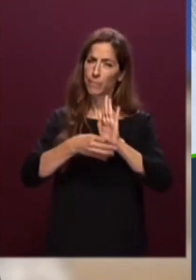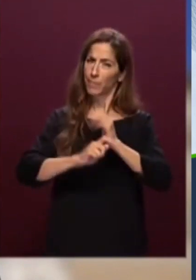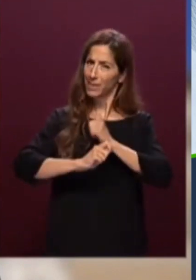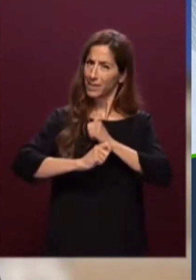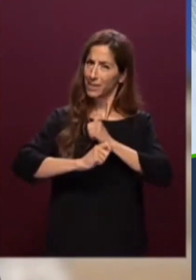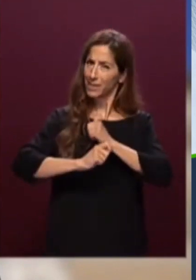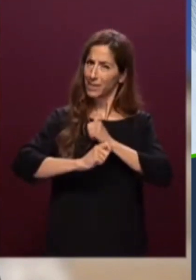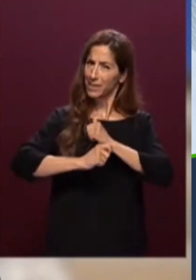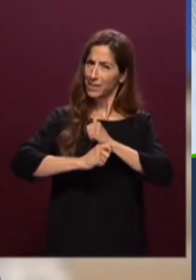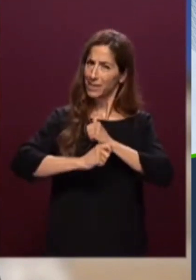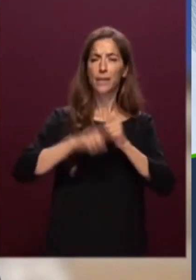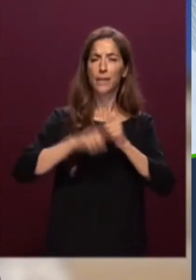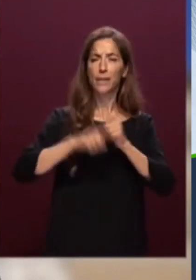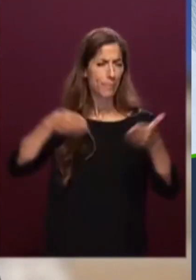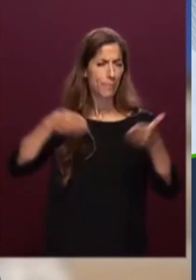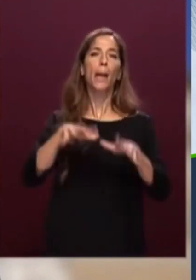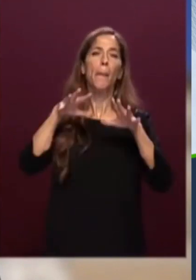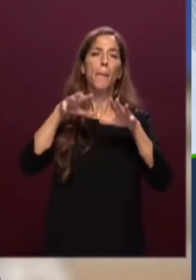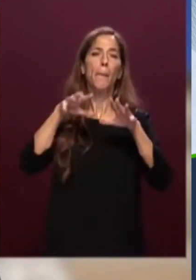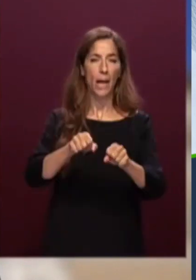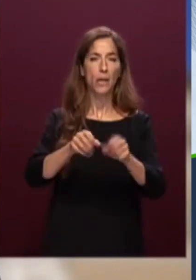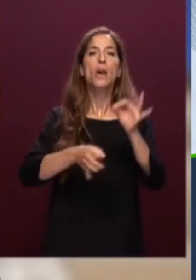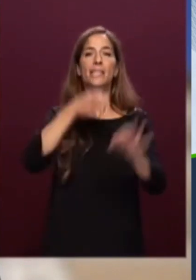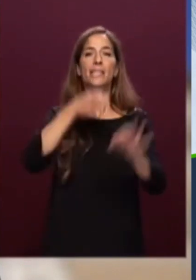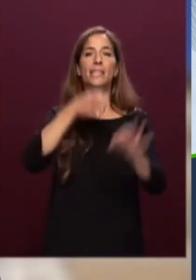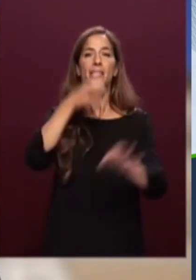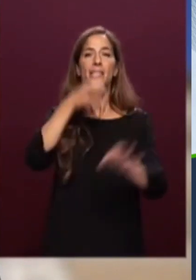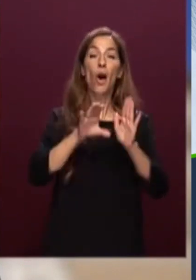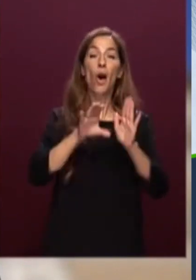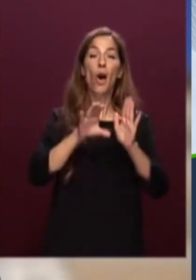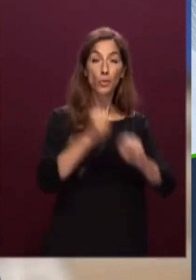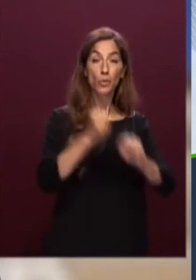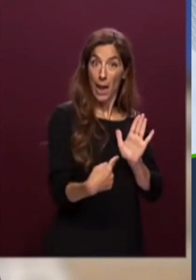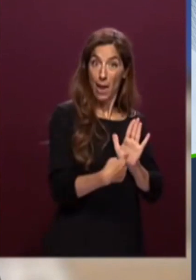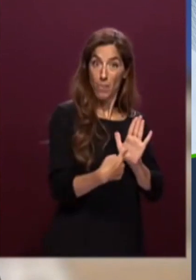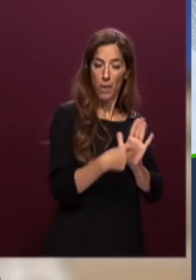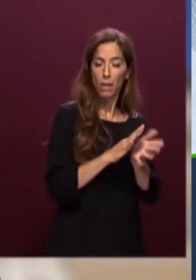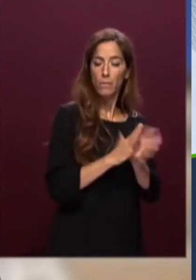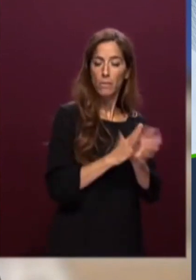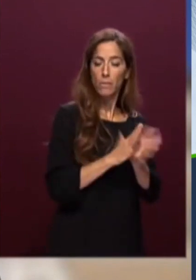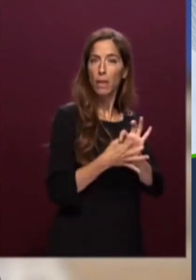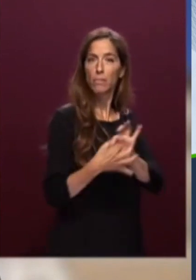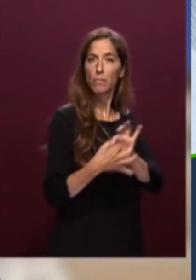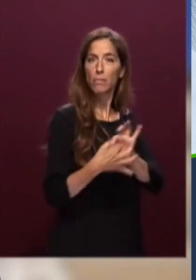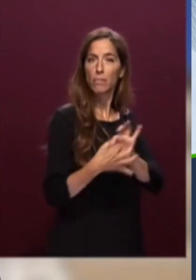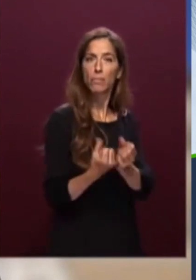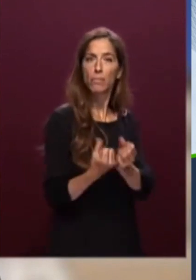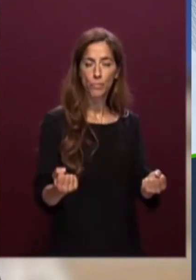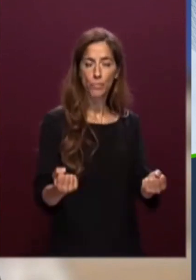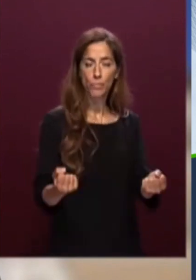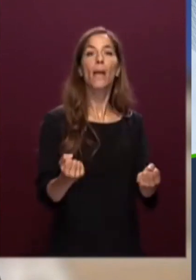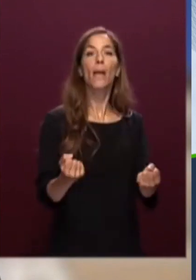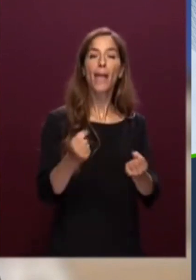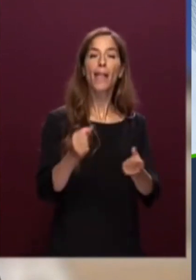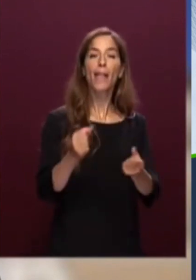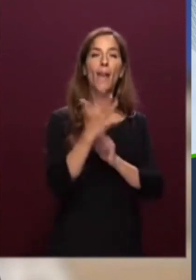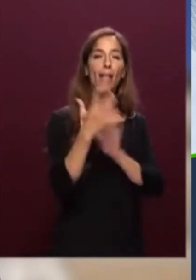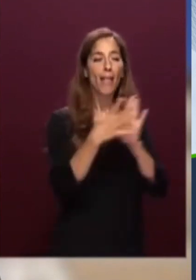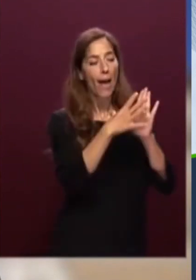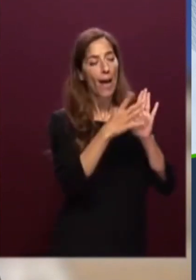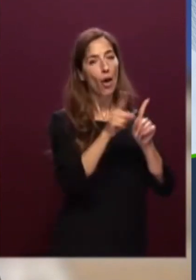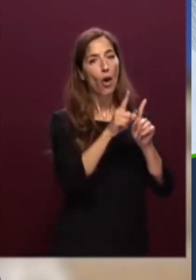significa attuare la costituzione repubblicana e renderla operante ispiratrice della vita del paese